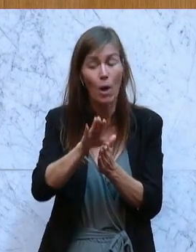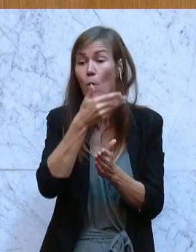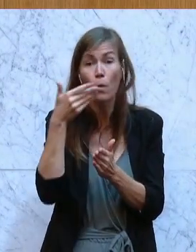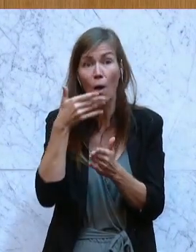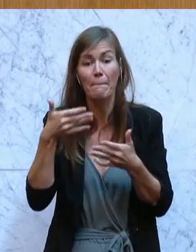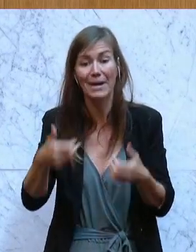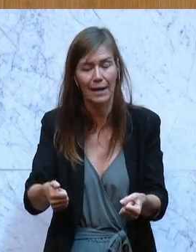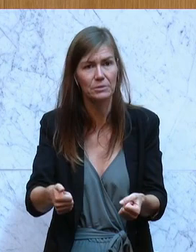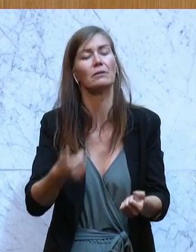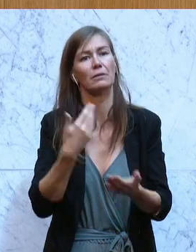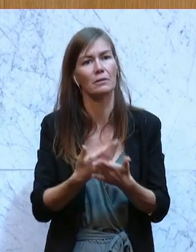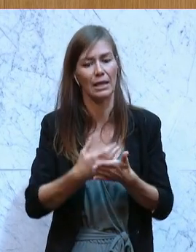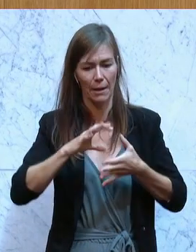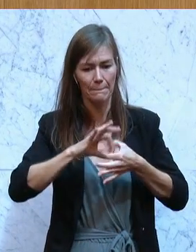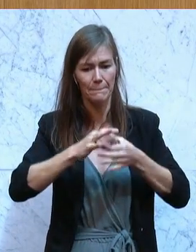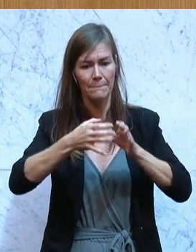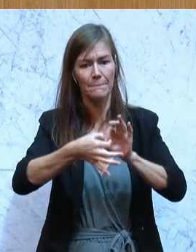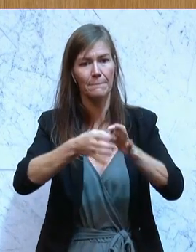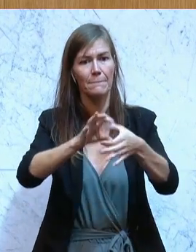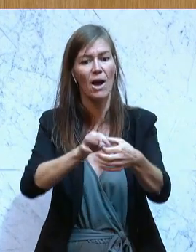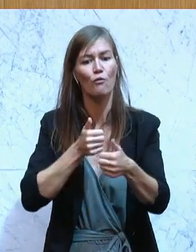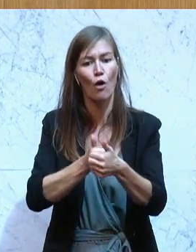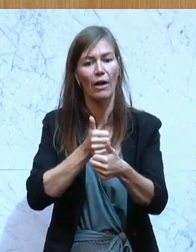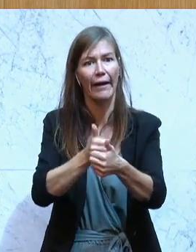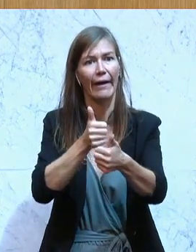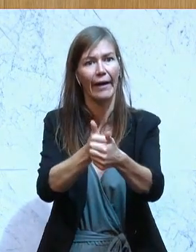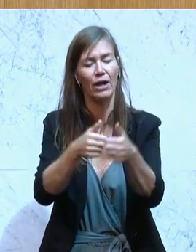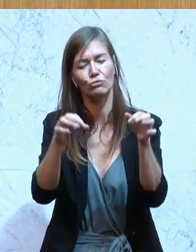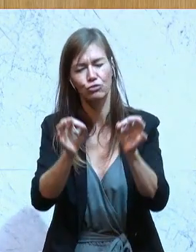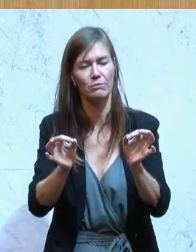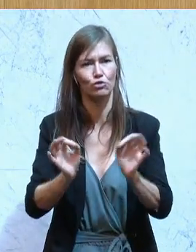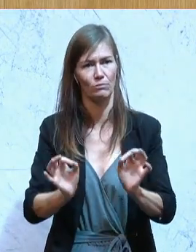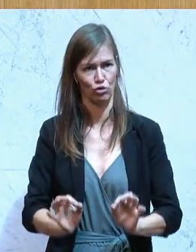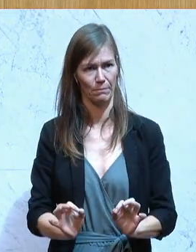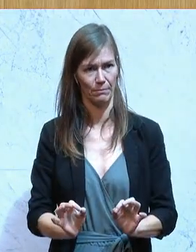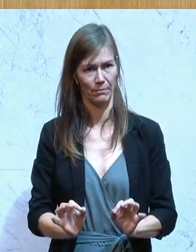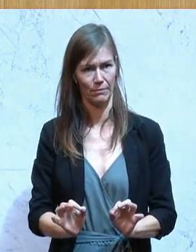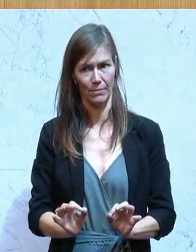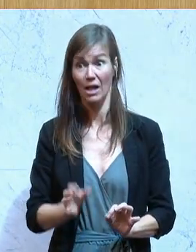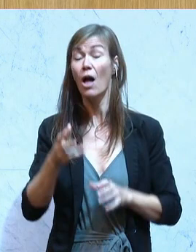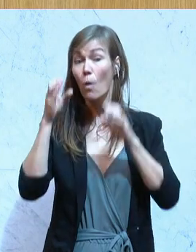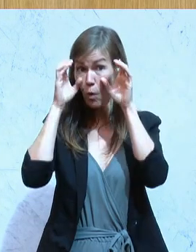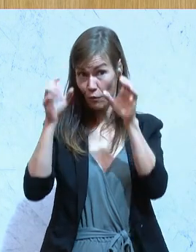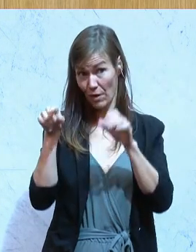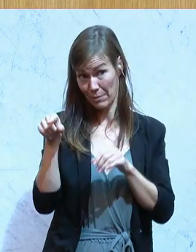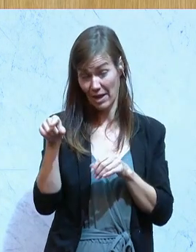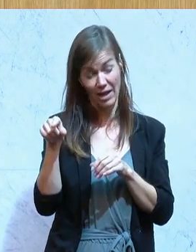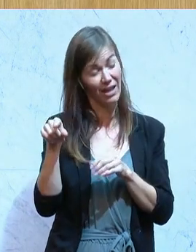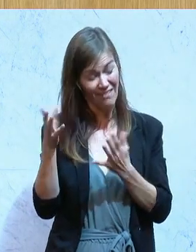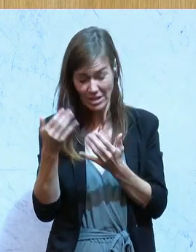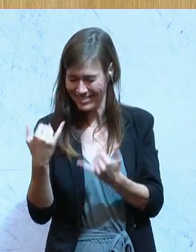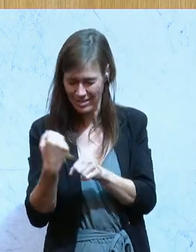Kettenreaktionen. Und das, was die ÖVP jetzt macht, ist besonders perfide. Wir wissen, dass jetzt die